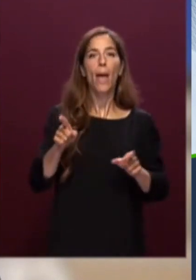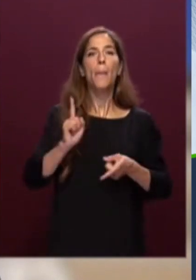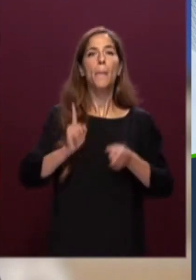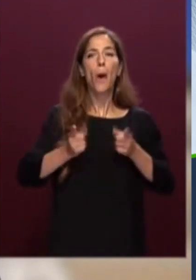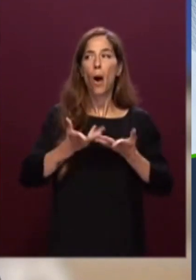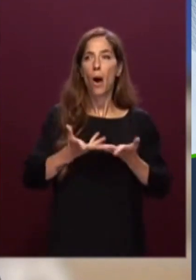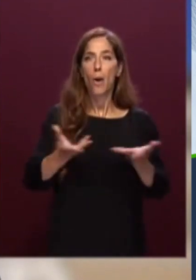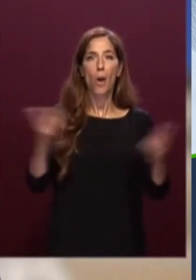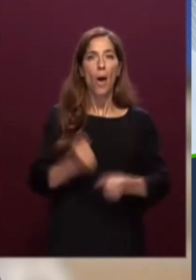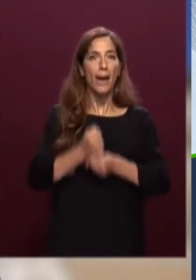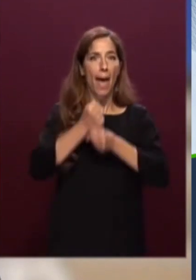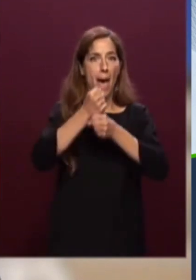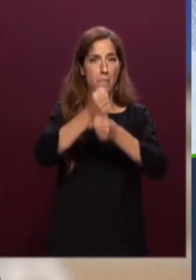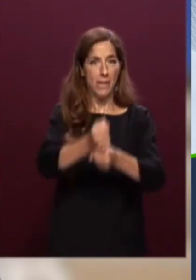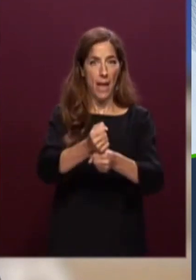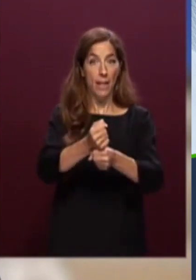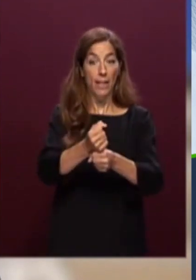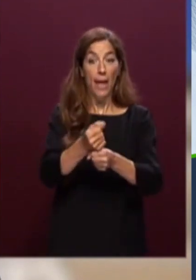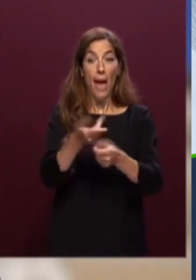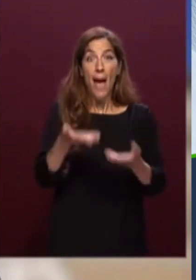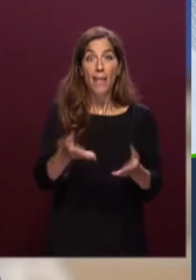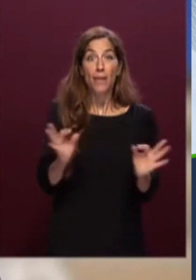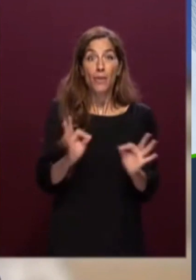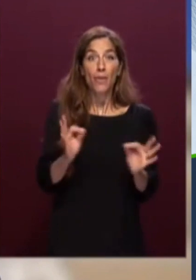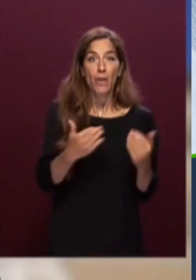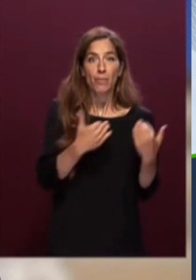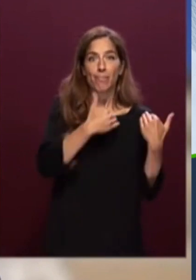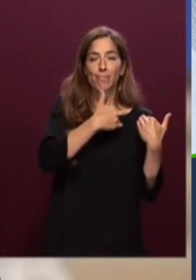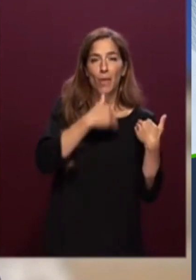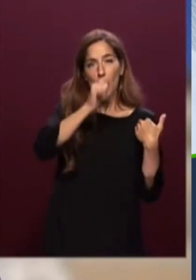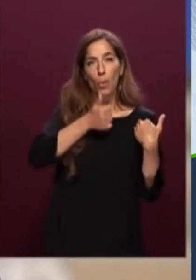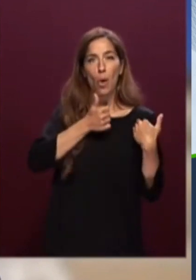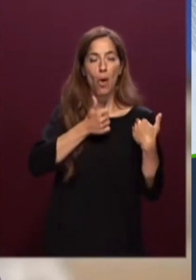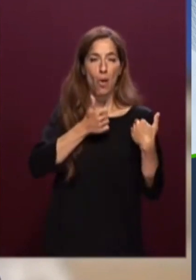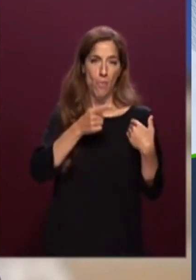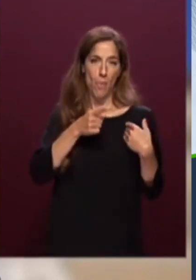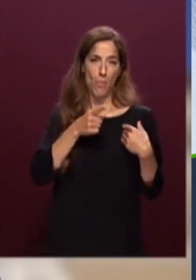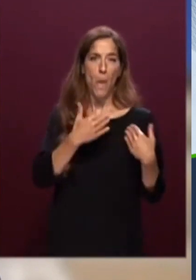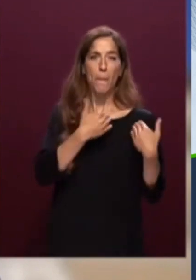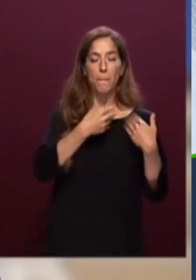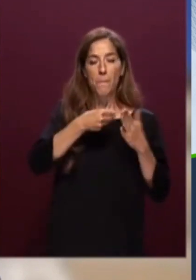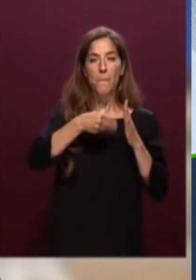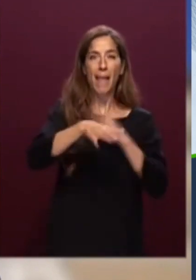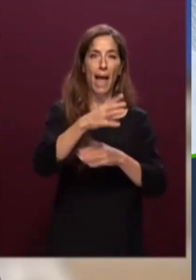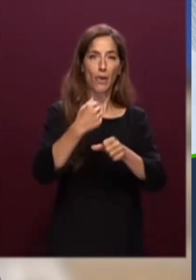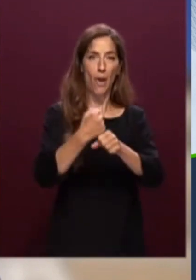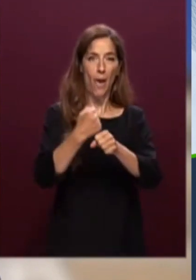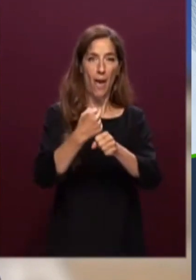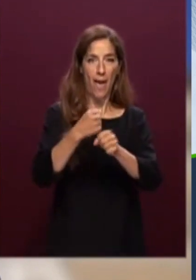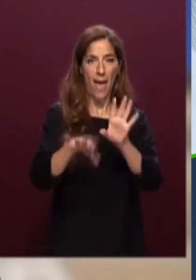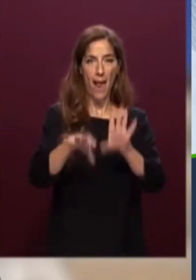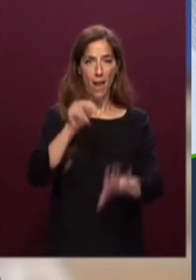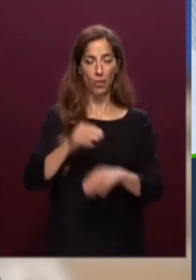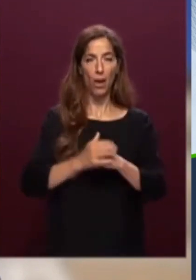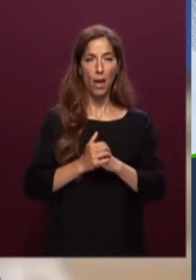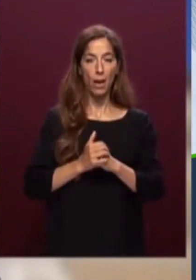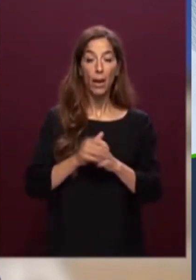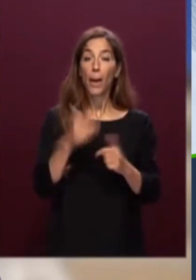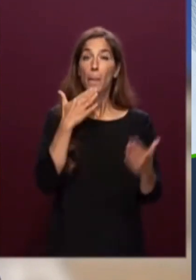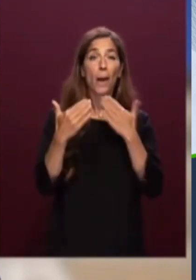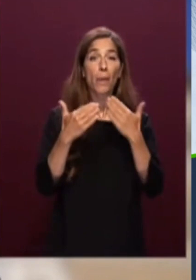elettorale in questo rinnovato contesto il ruolo del Presidente è quello di farsi garante del processo dialettico